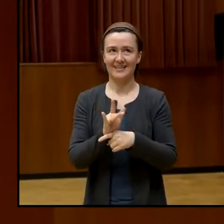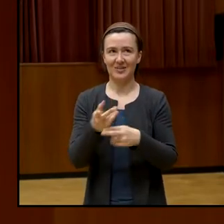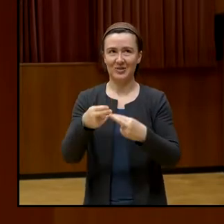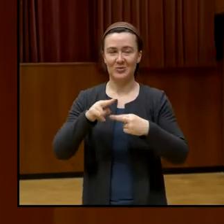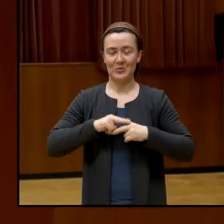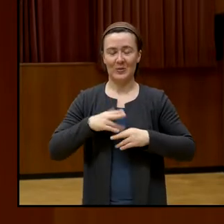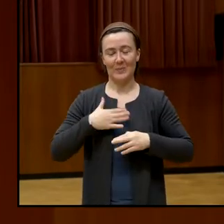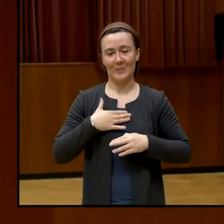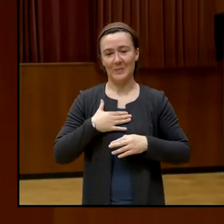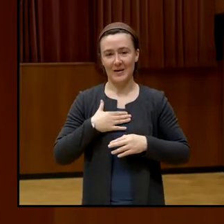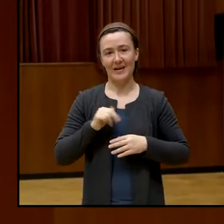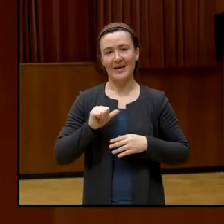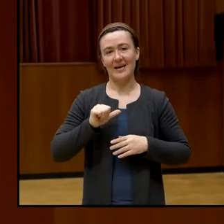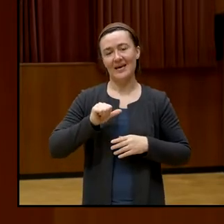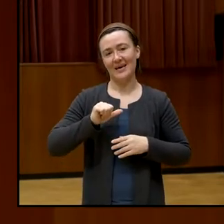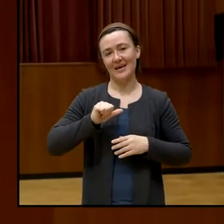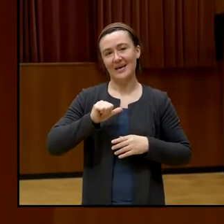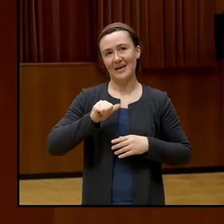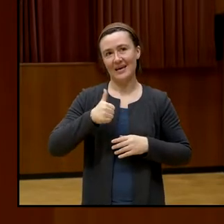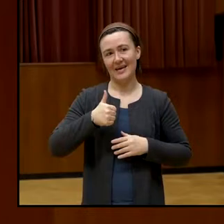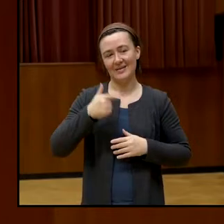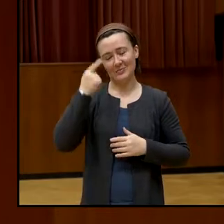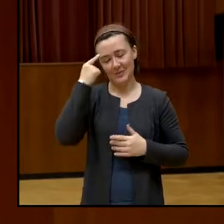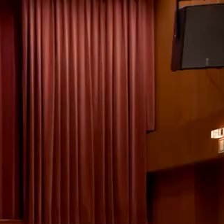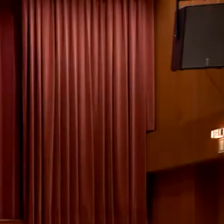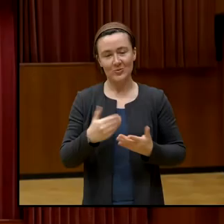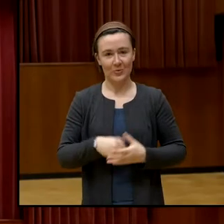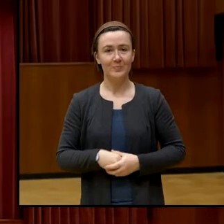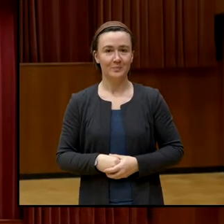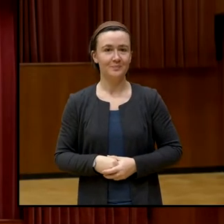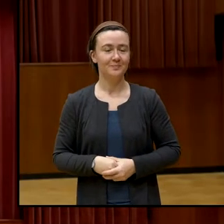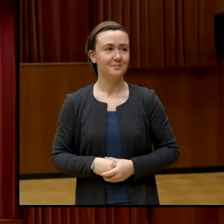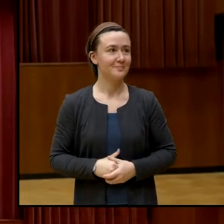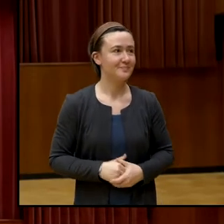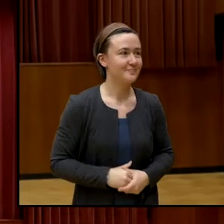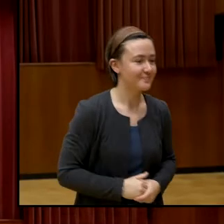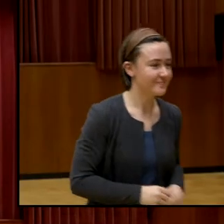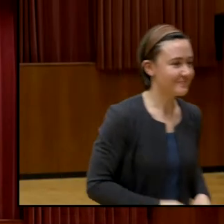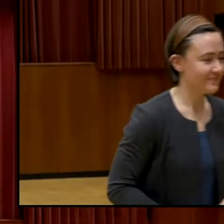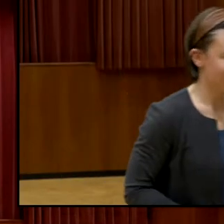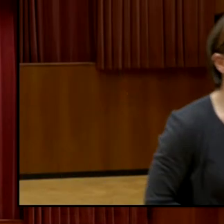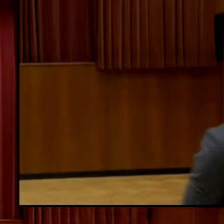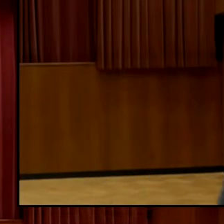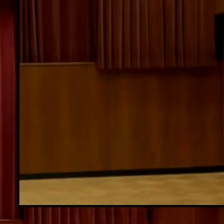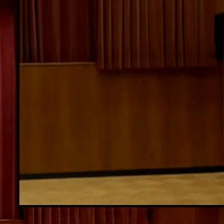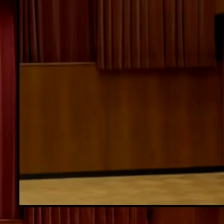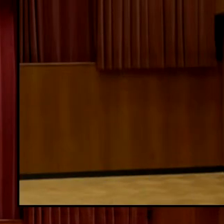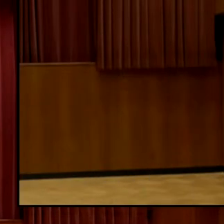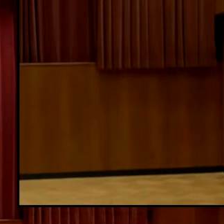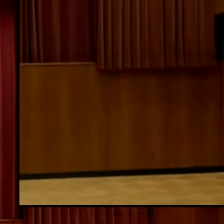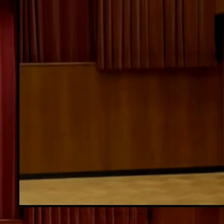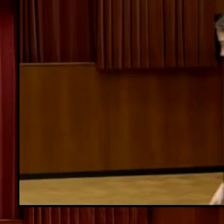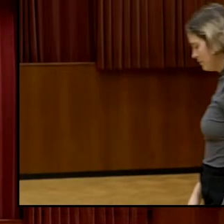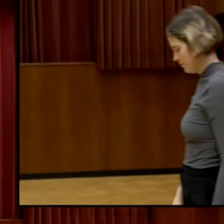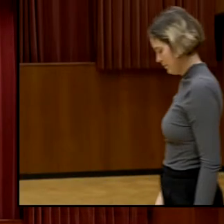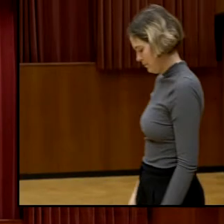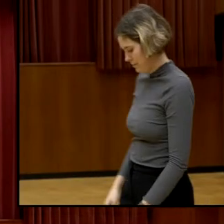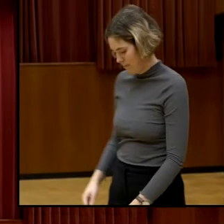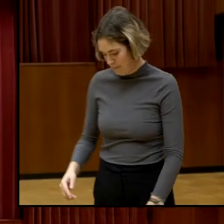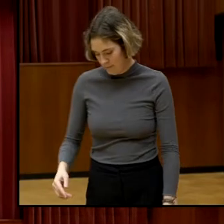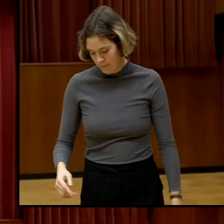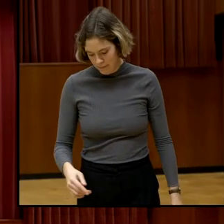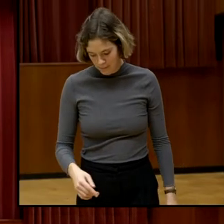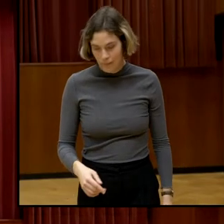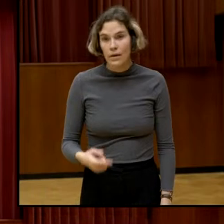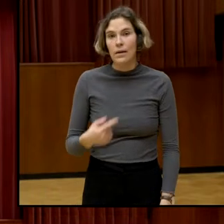an meine anfängliche Bedenken. Also ich würde gerne noch einbringen, Demokratie ist so ein zartes Pflänzchen,